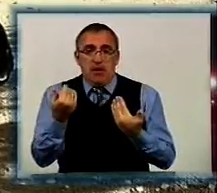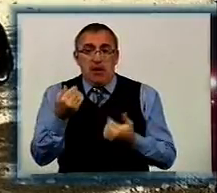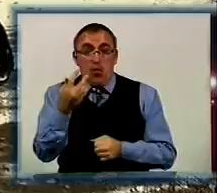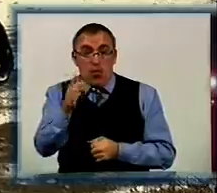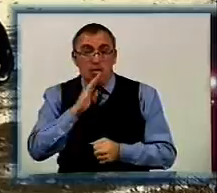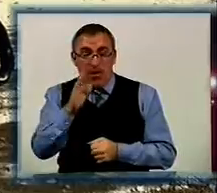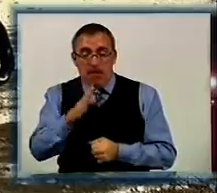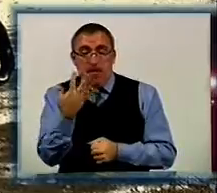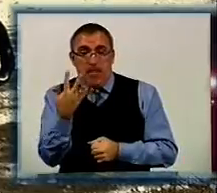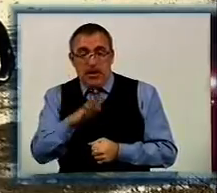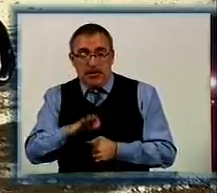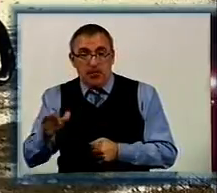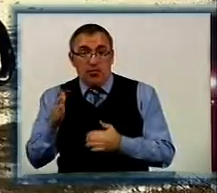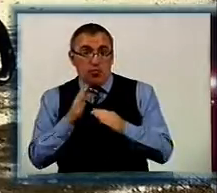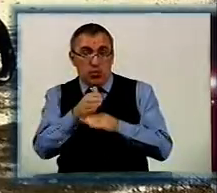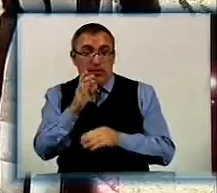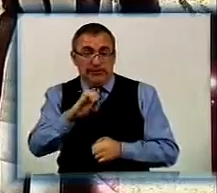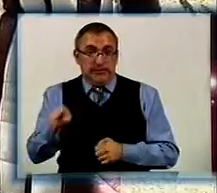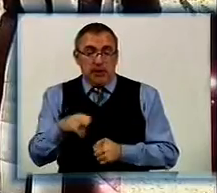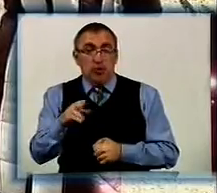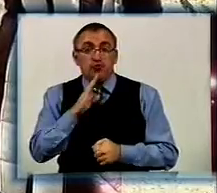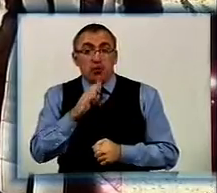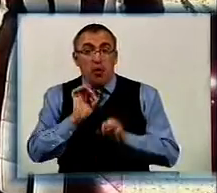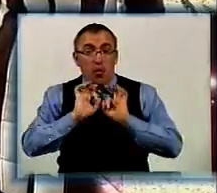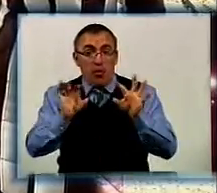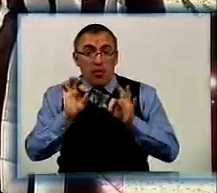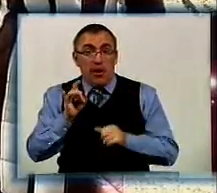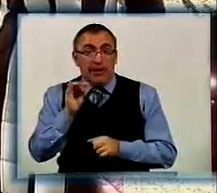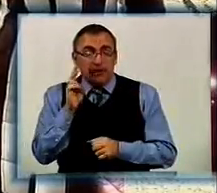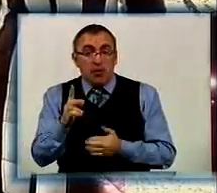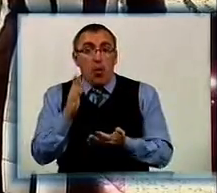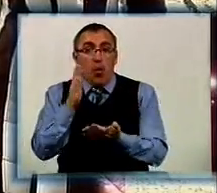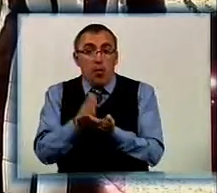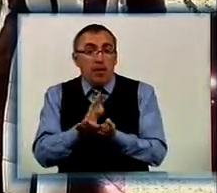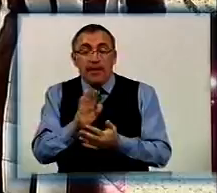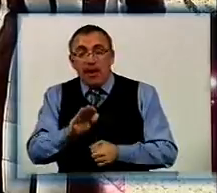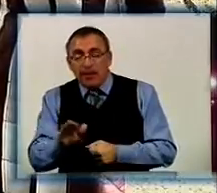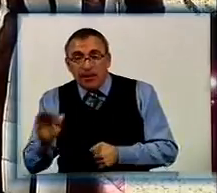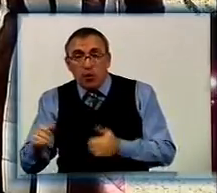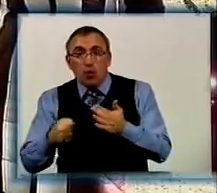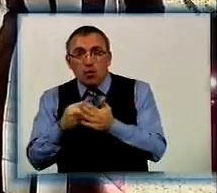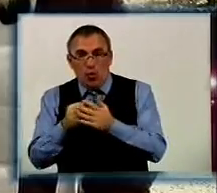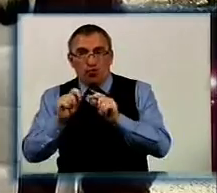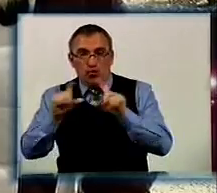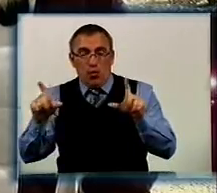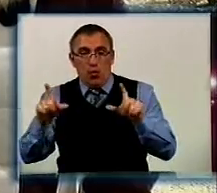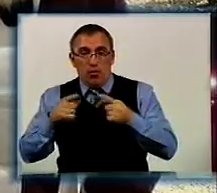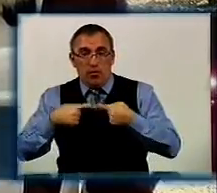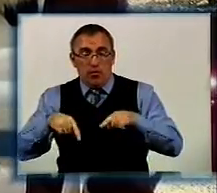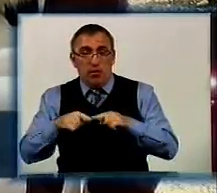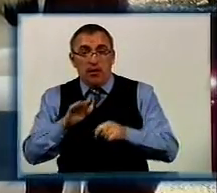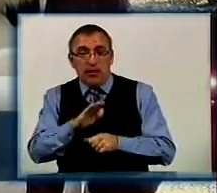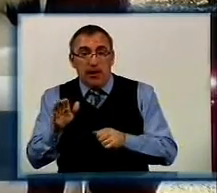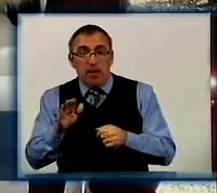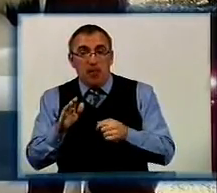'ятеро дітей. Двоє з них ходять у цей садочок. Жінка говорить, що в зоні ризику опинились не лише діти з дошкільного закладу. Виходить, що діти всі